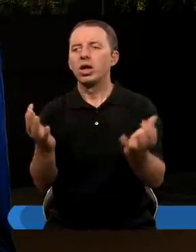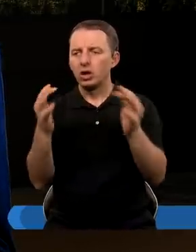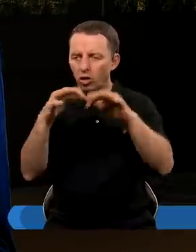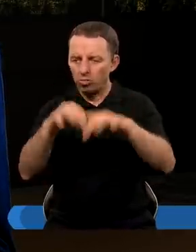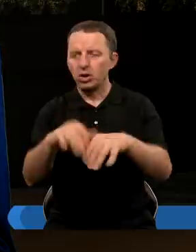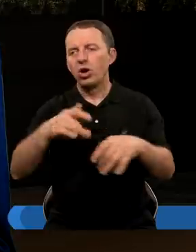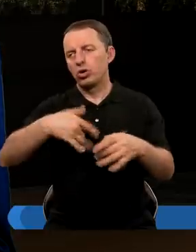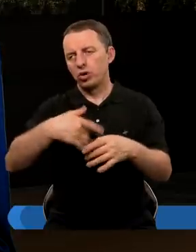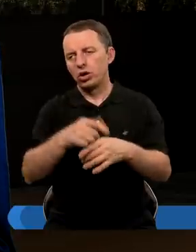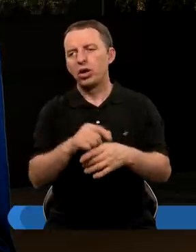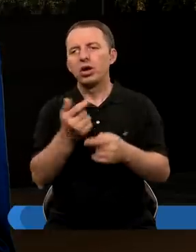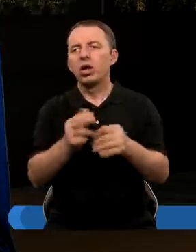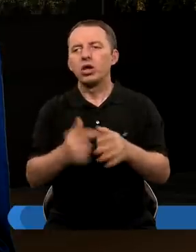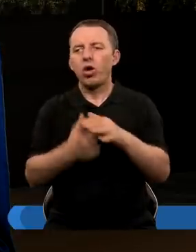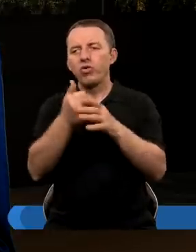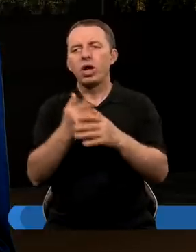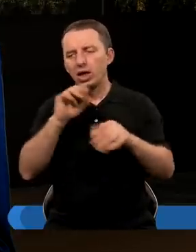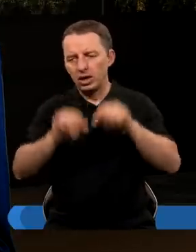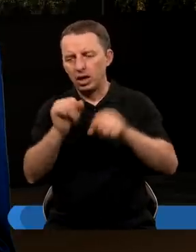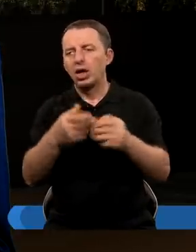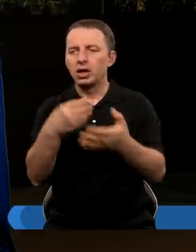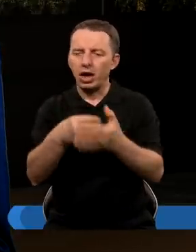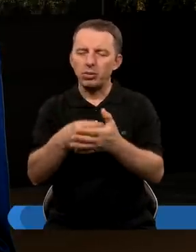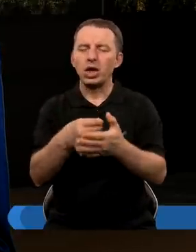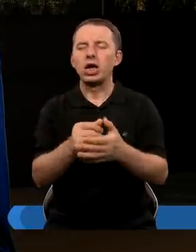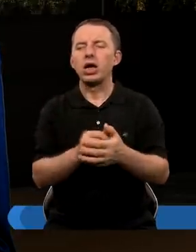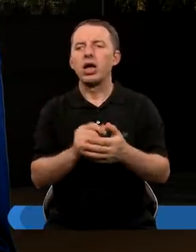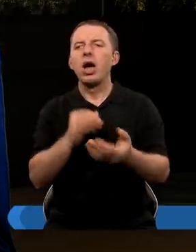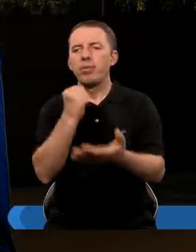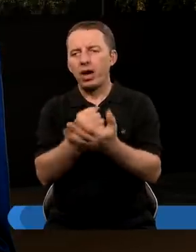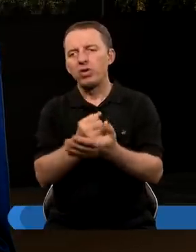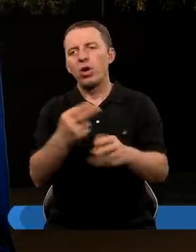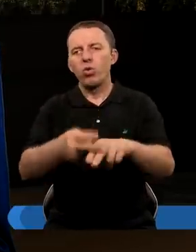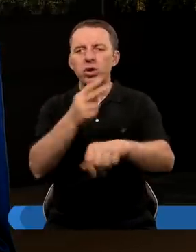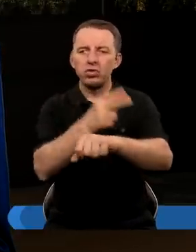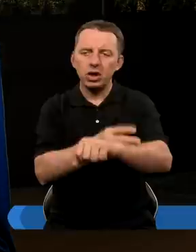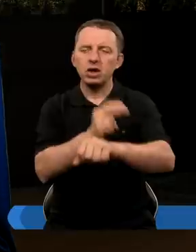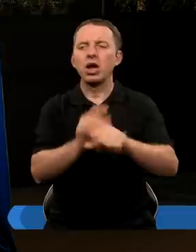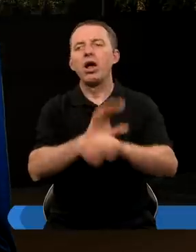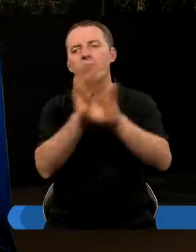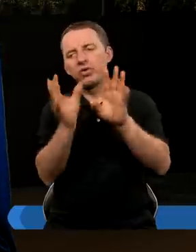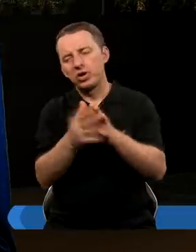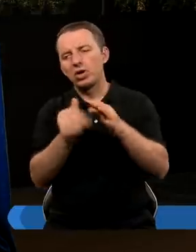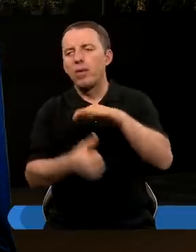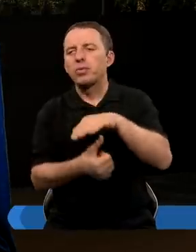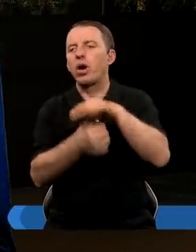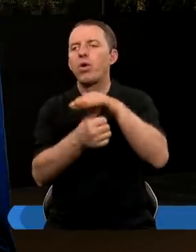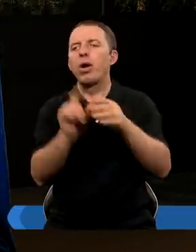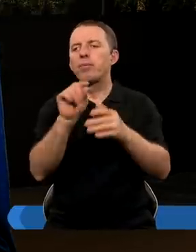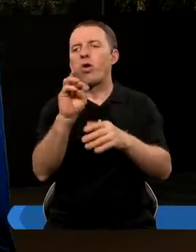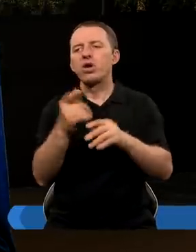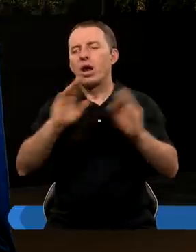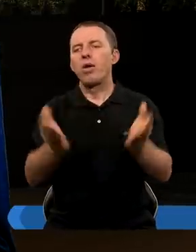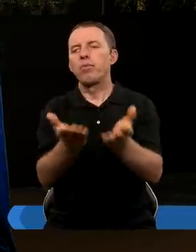zgromadzili się księżęta, starostowie, dowódcy, sędziowie, skarbnicy, prawnicy, urzędnicy i wszyscy przełożeni